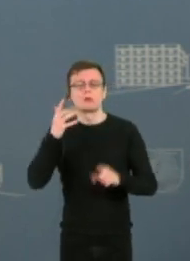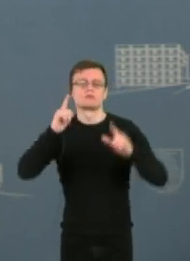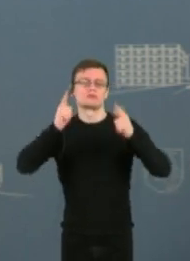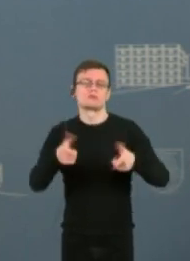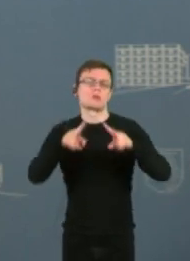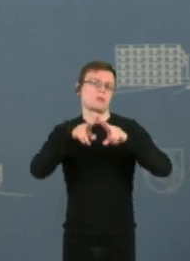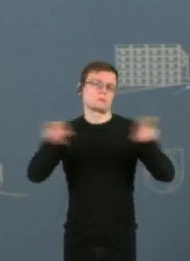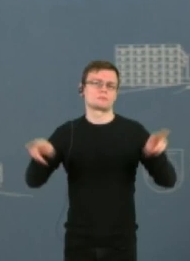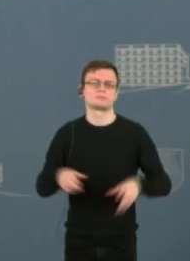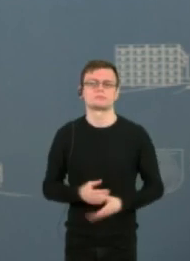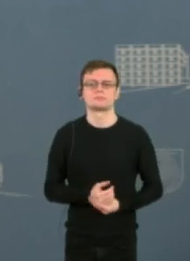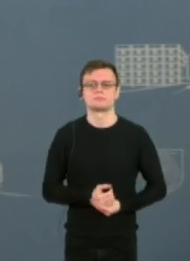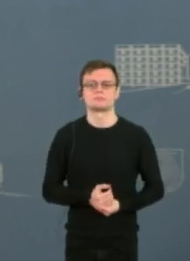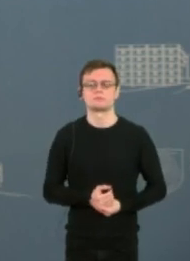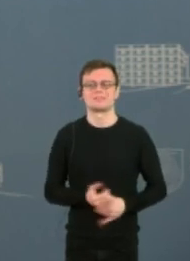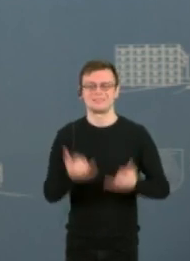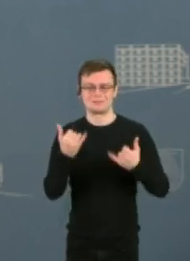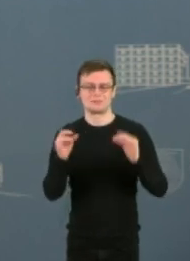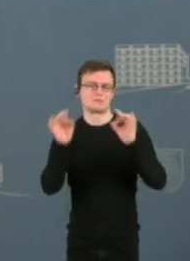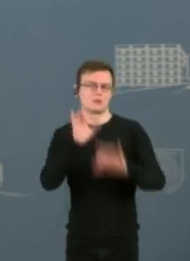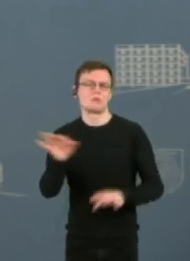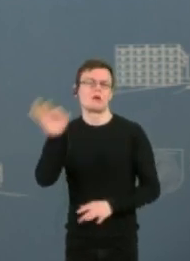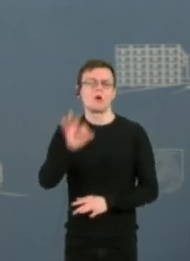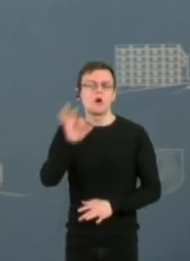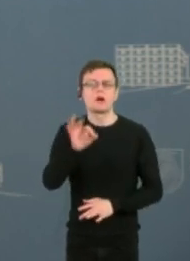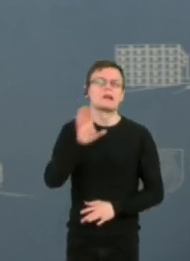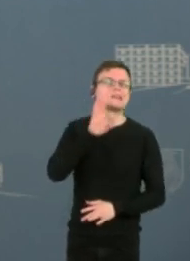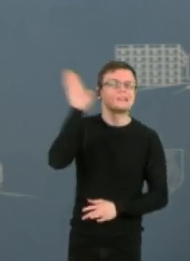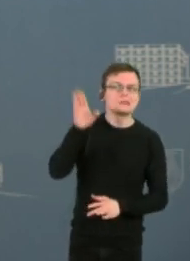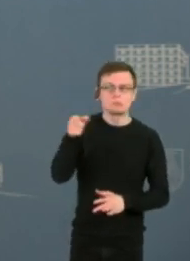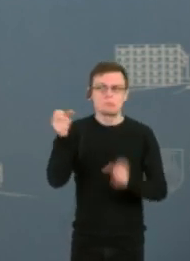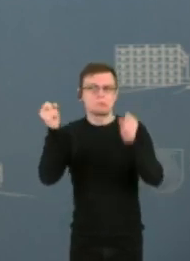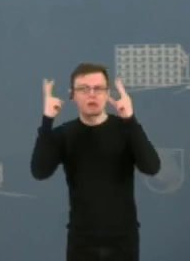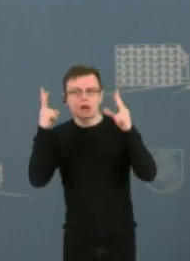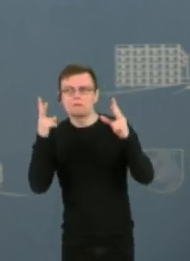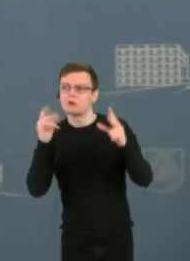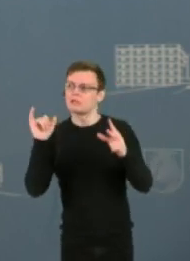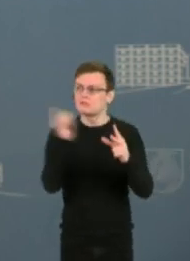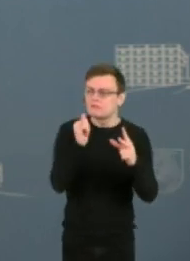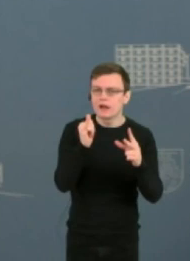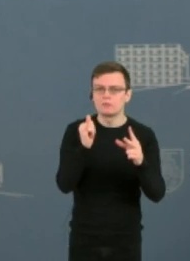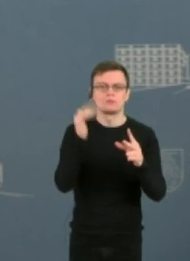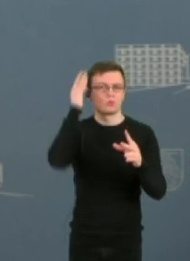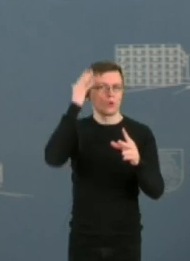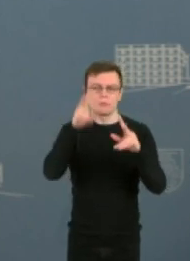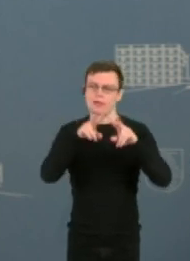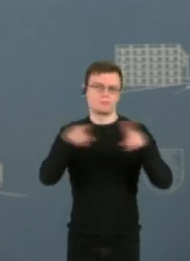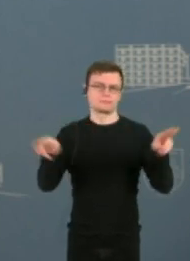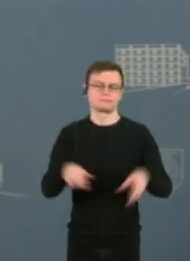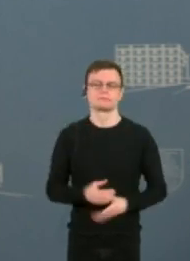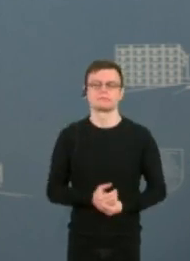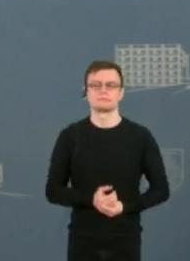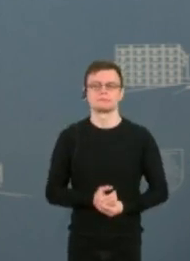vieningi, kai kalbame apie grėsmių išrytų vertinimą. Mes tikimės,